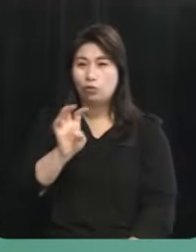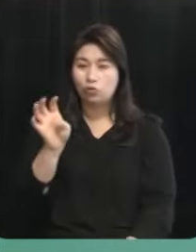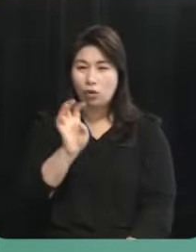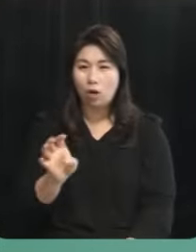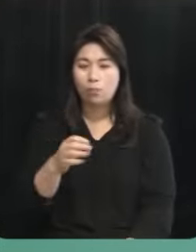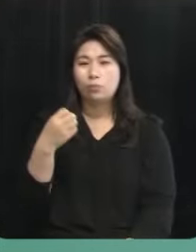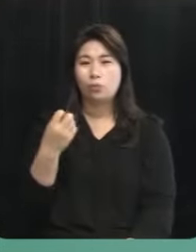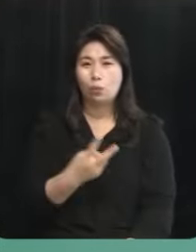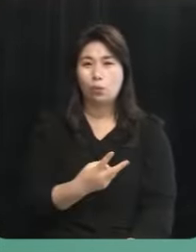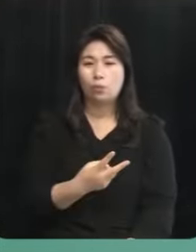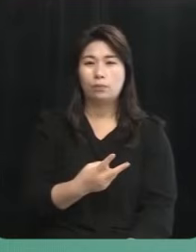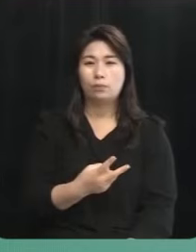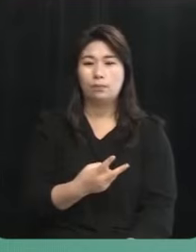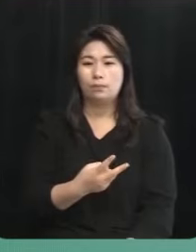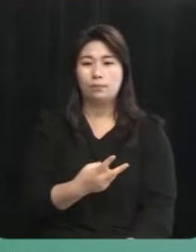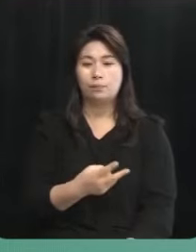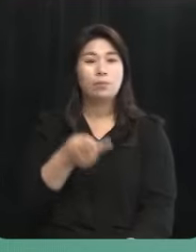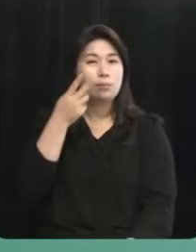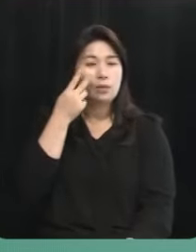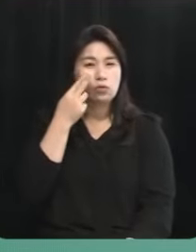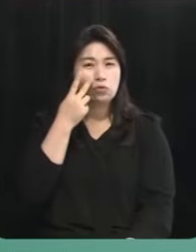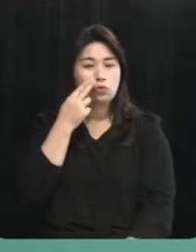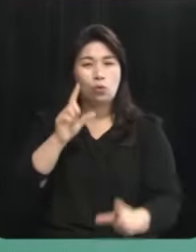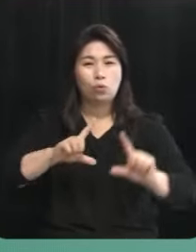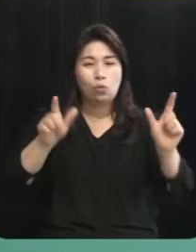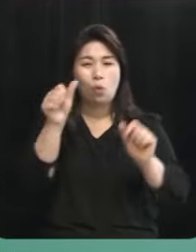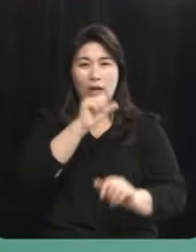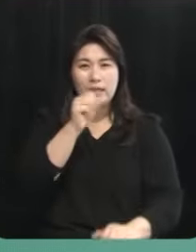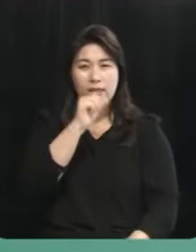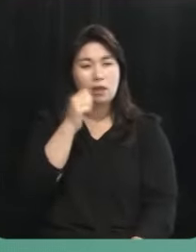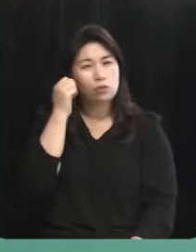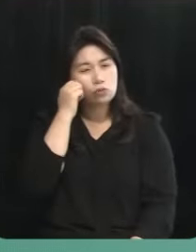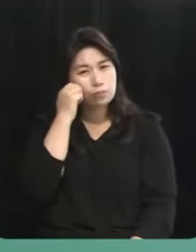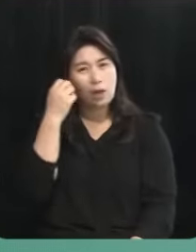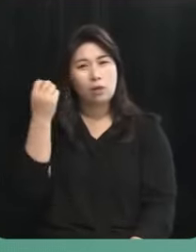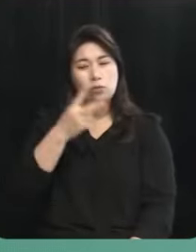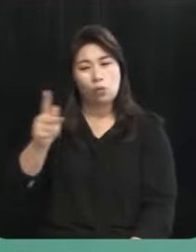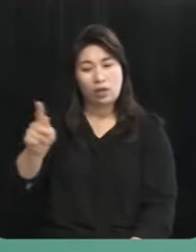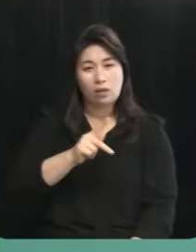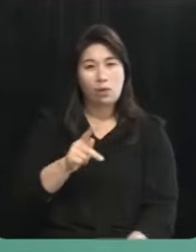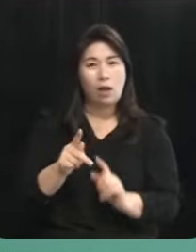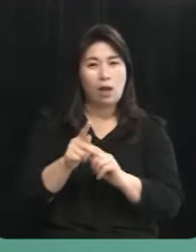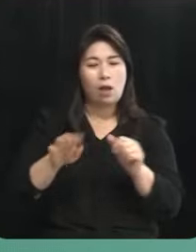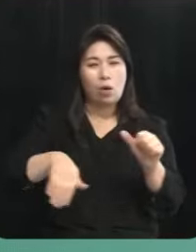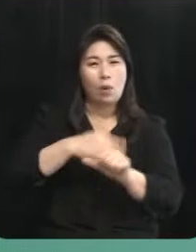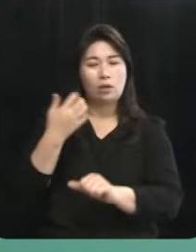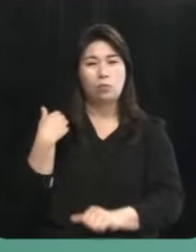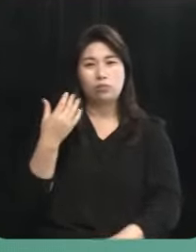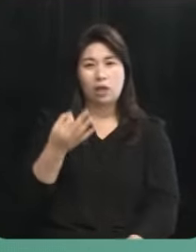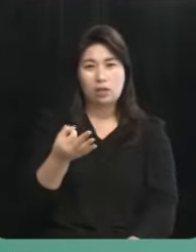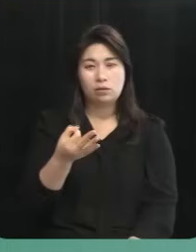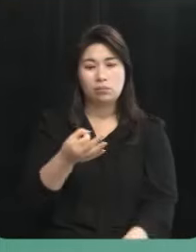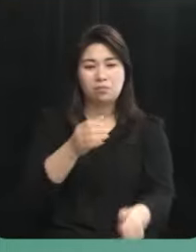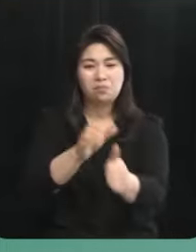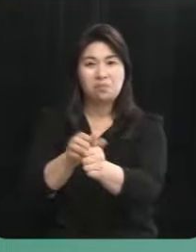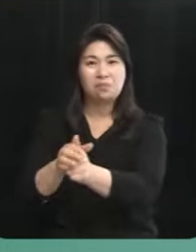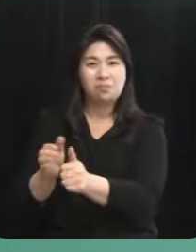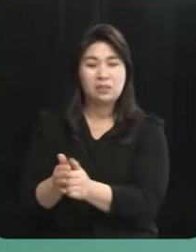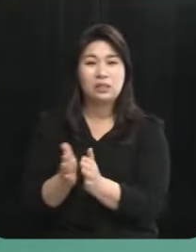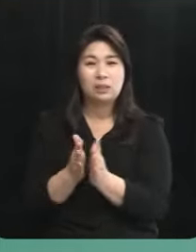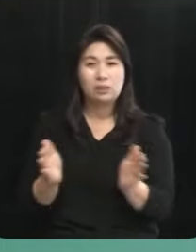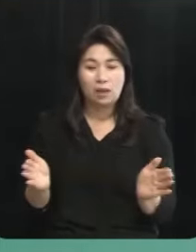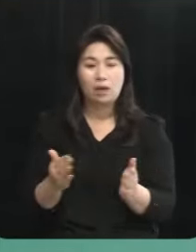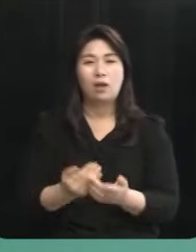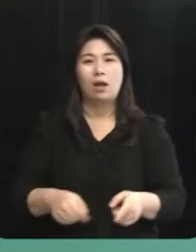그리고 미국, 동아시아, 숙박과 렌터카의 그 환경부담금을 적용하는 방식으로